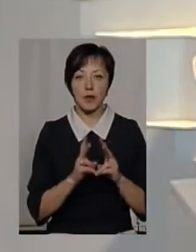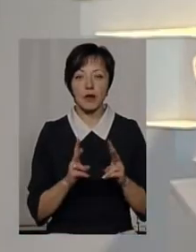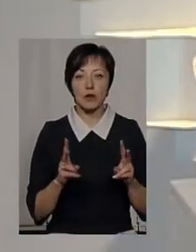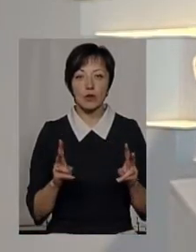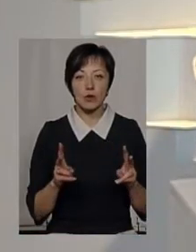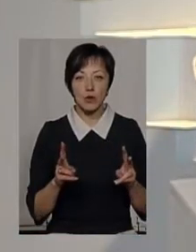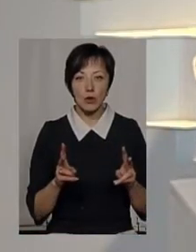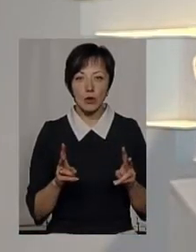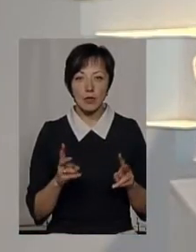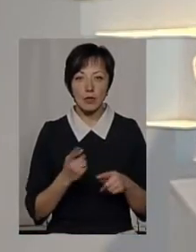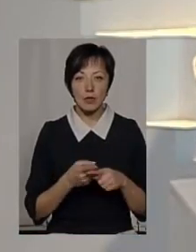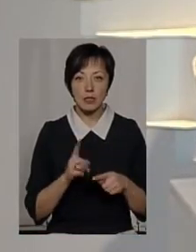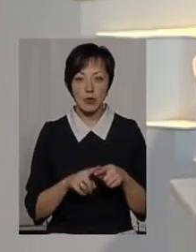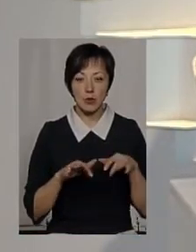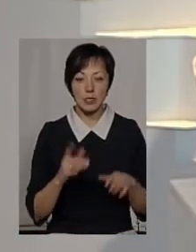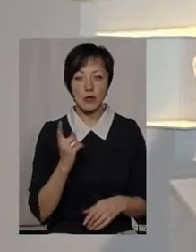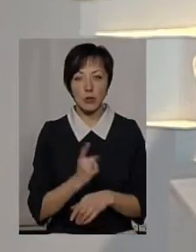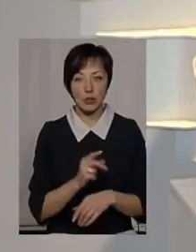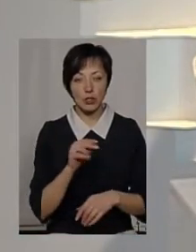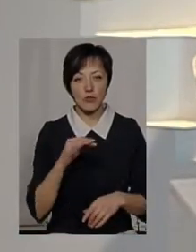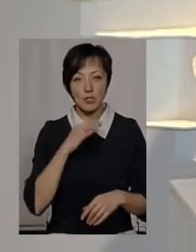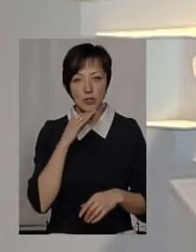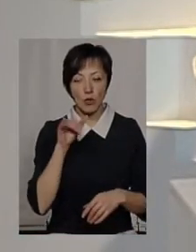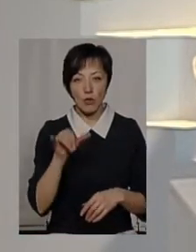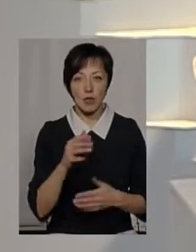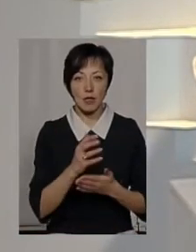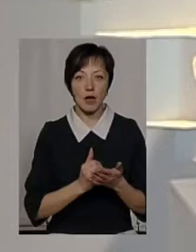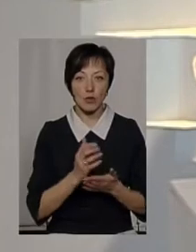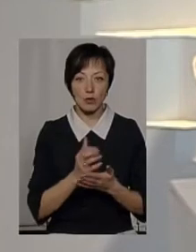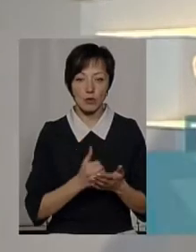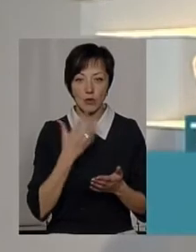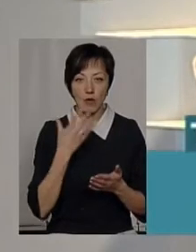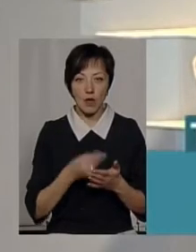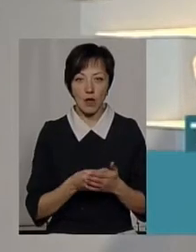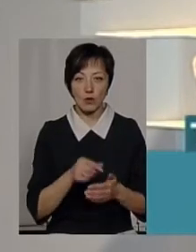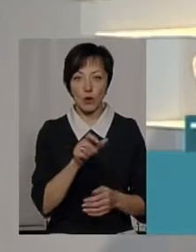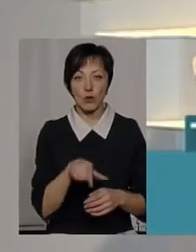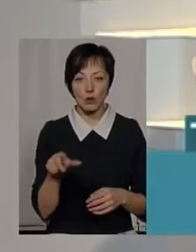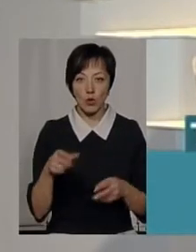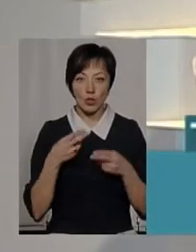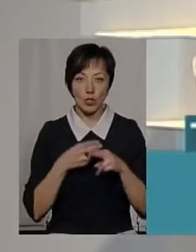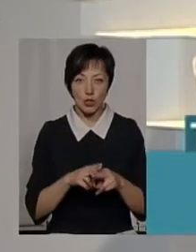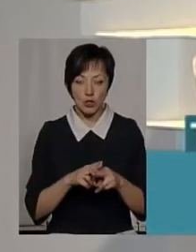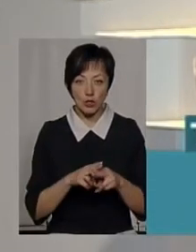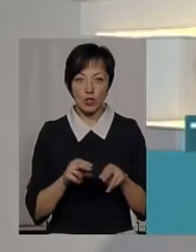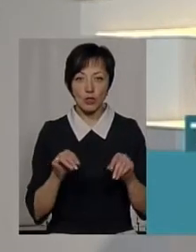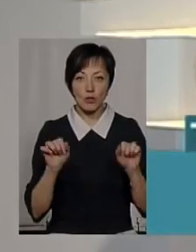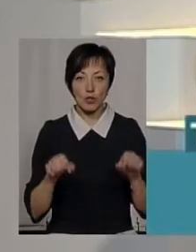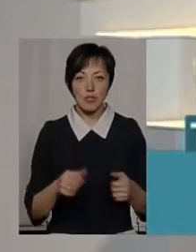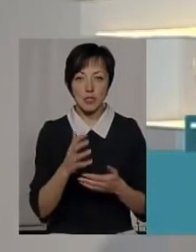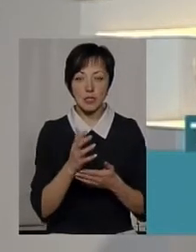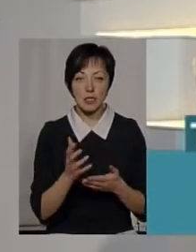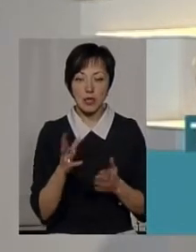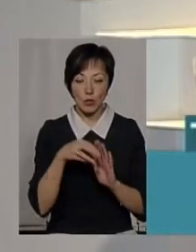пильнує оцей процес заборони? Чи вистачає у вас ресурсу, власного, людського, технічного ресурсу? Чи, можливо, ви